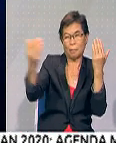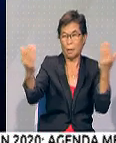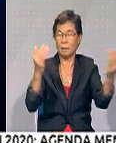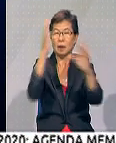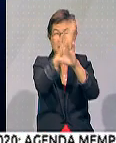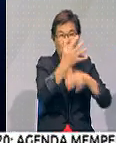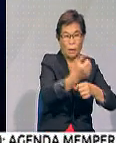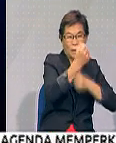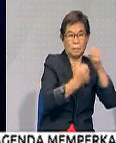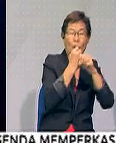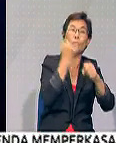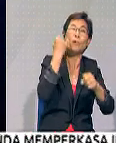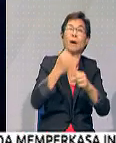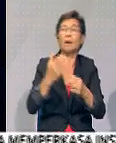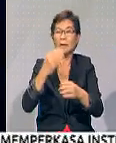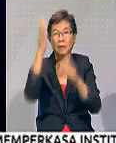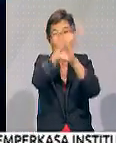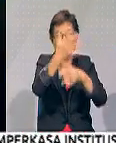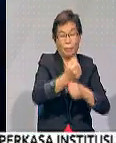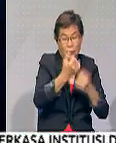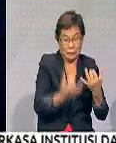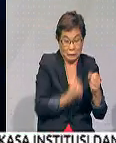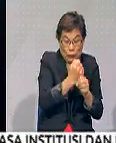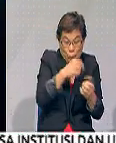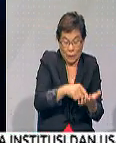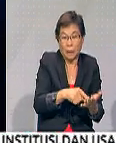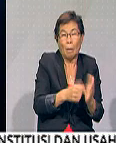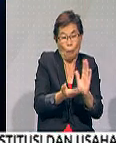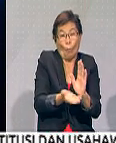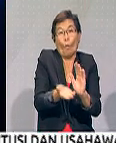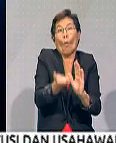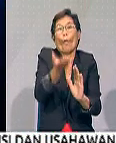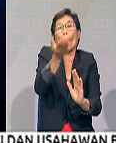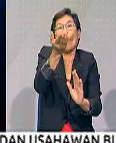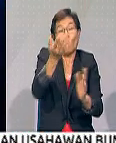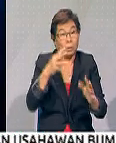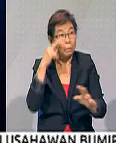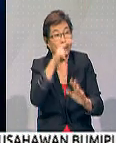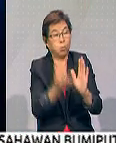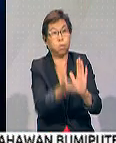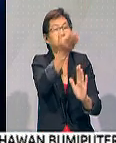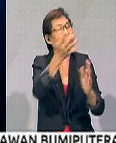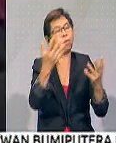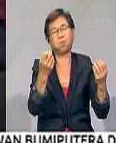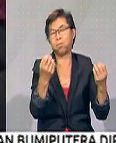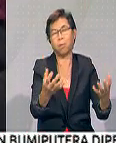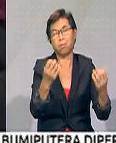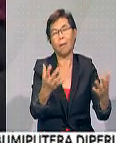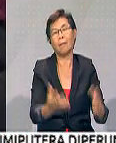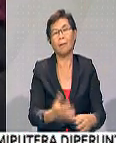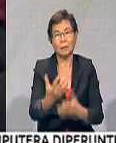Sarawak dapat Malaysia dengan apa yang Sarawak dapat Malaysia dia telah banyak peningkatan yang kita lihat pada hari ini. Dan dari segi